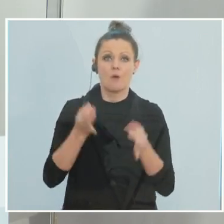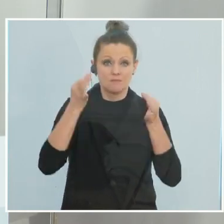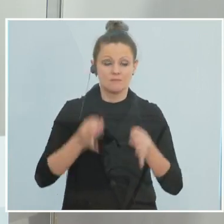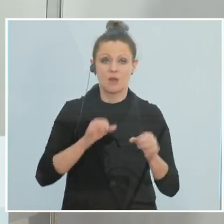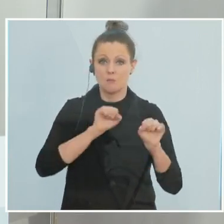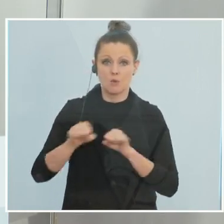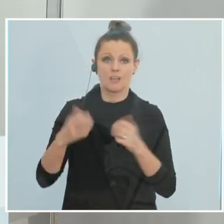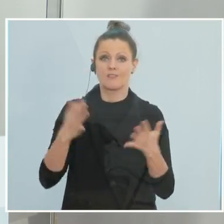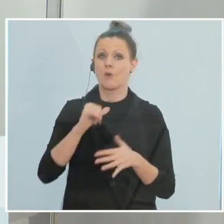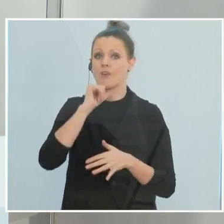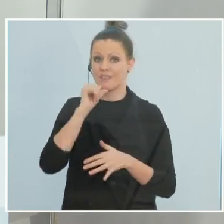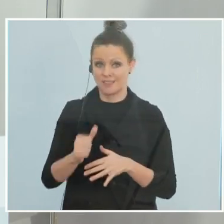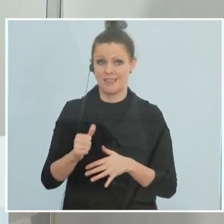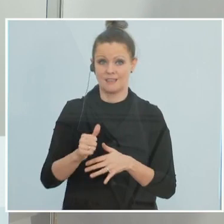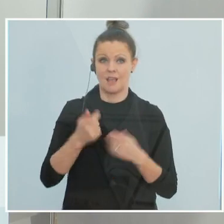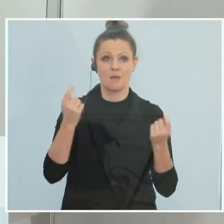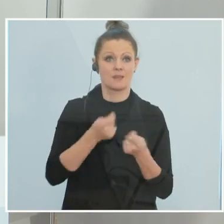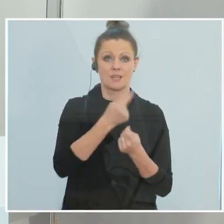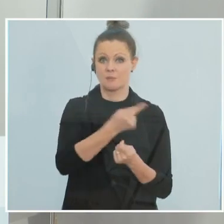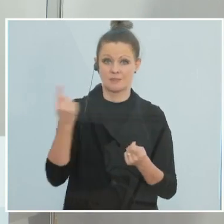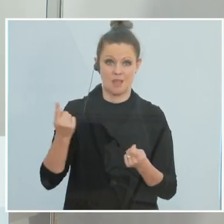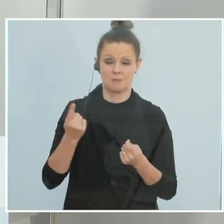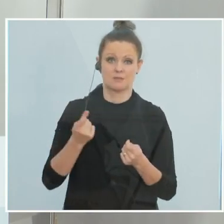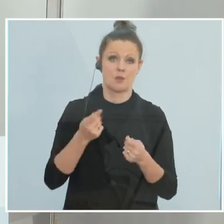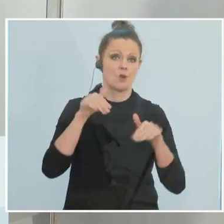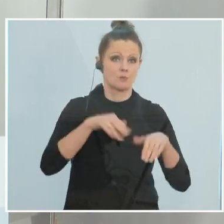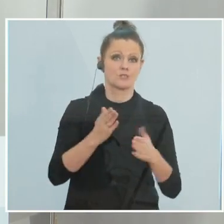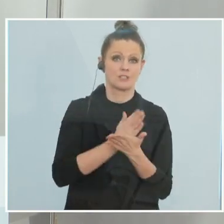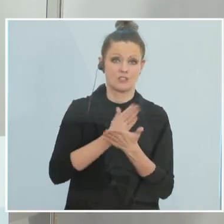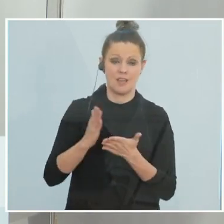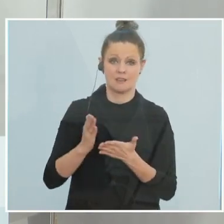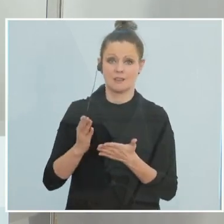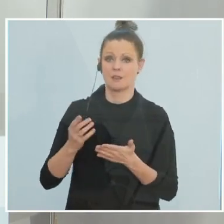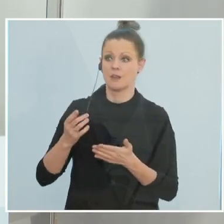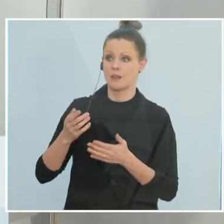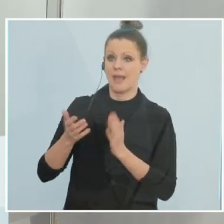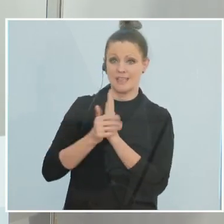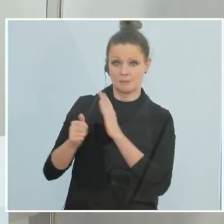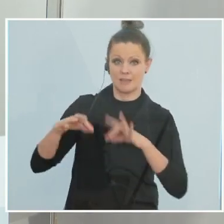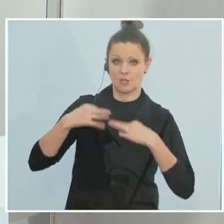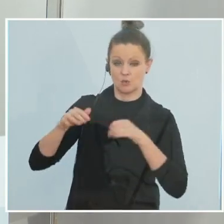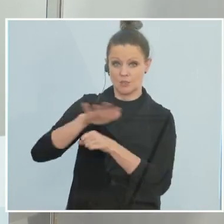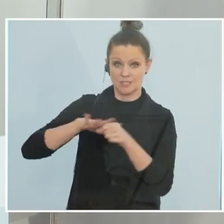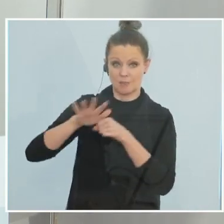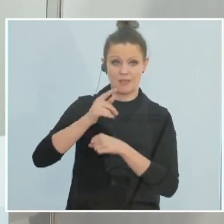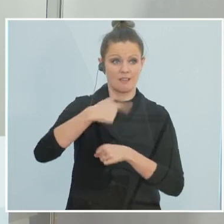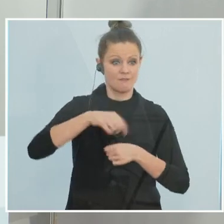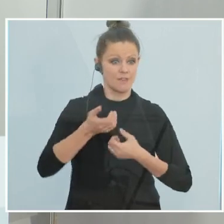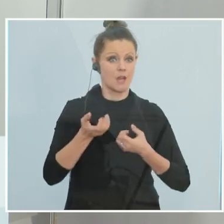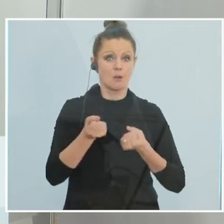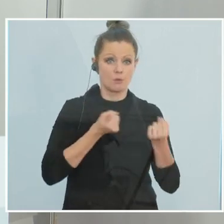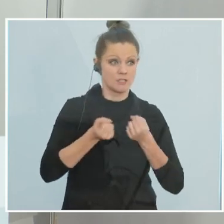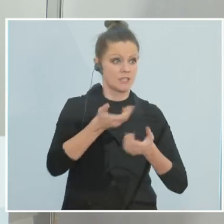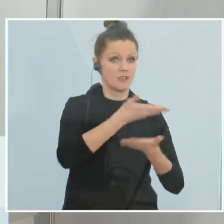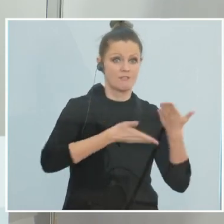Entscheidungen, die können sowohl die Experten im Gesundheitsbereich als auch wir als Politik, der Wirtschaft und den Betrieben nur